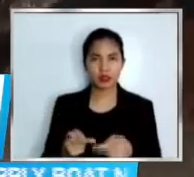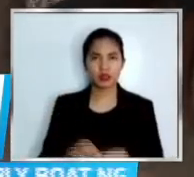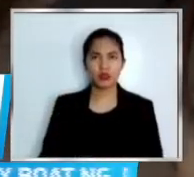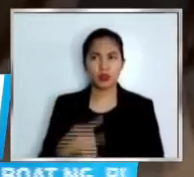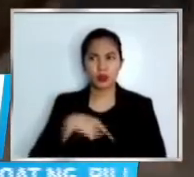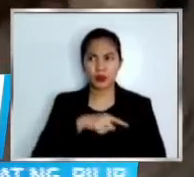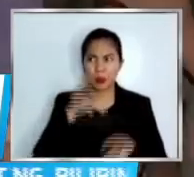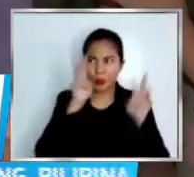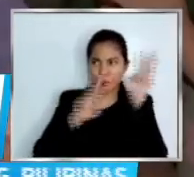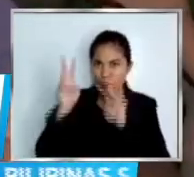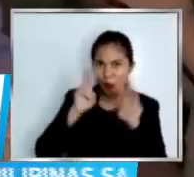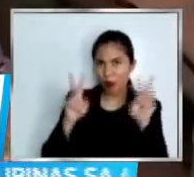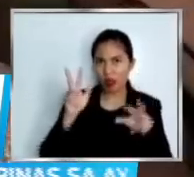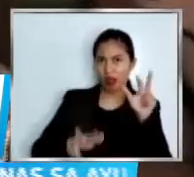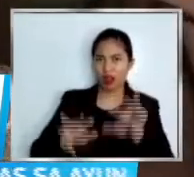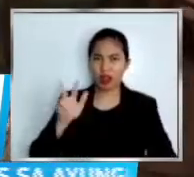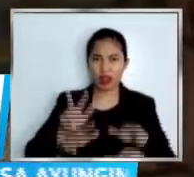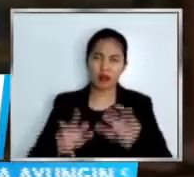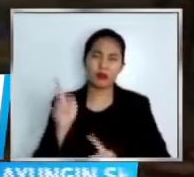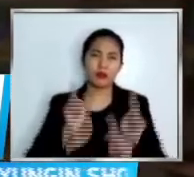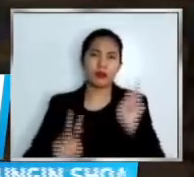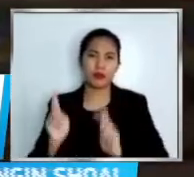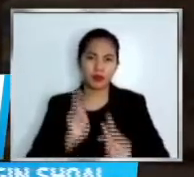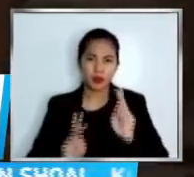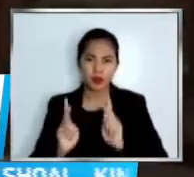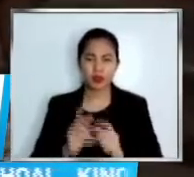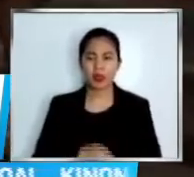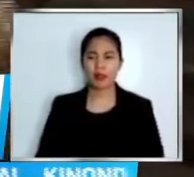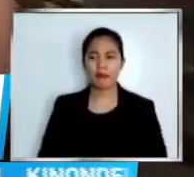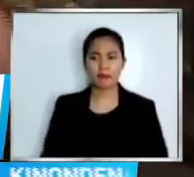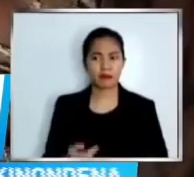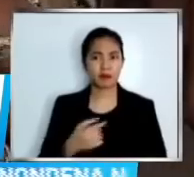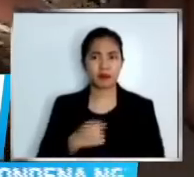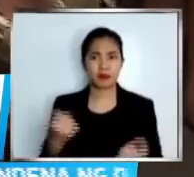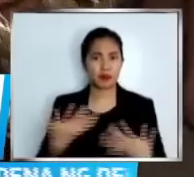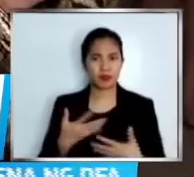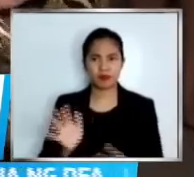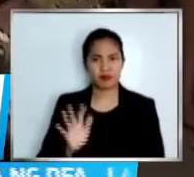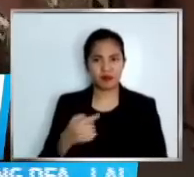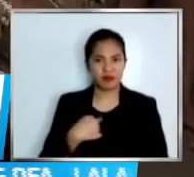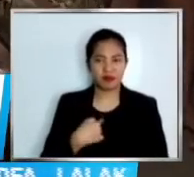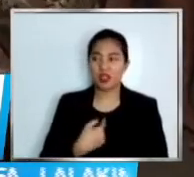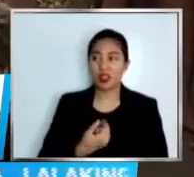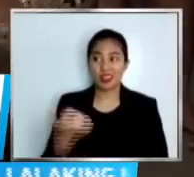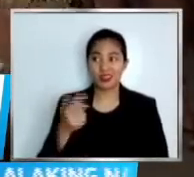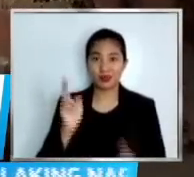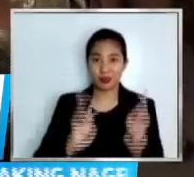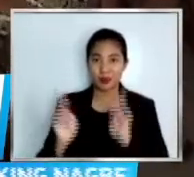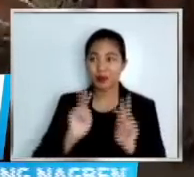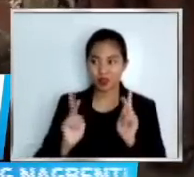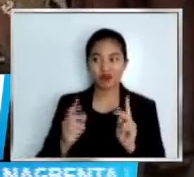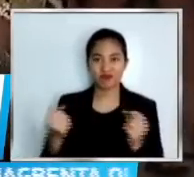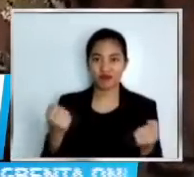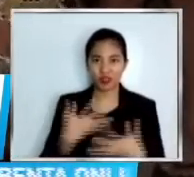Nakagulo yung tao. Hindi po, ako hindi natakot sila, natakot. Sanay na po kasi lagi po talaga ito.